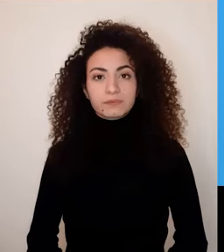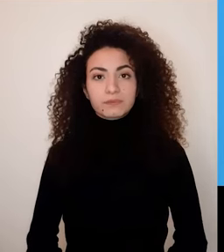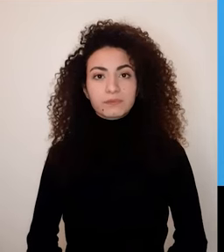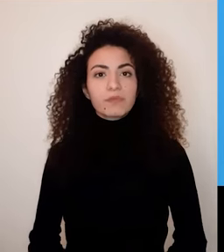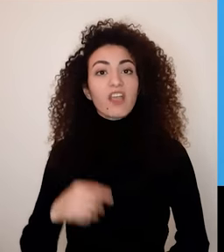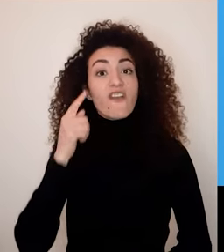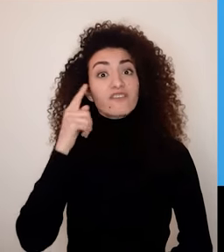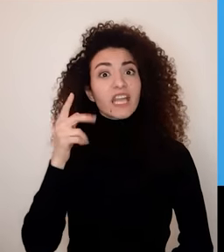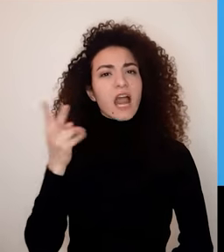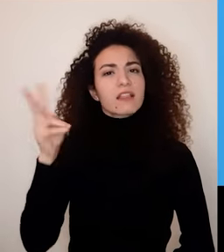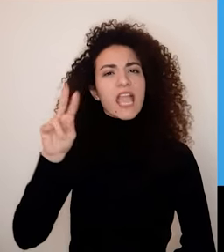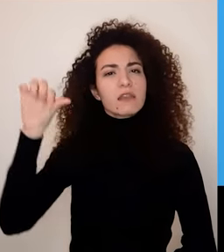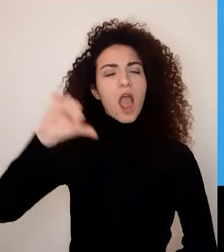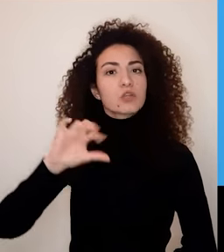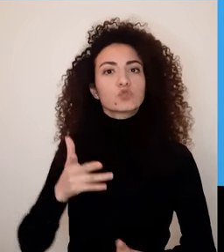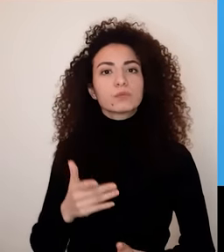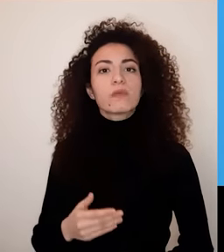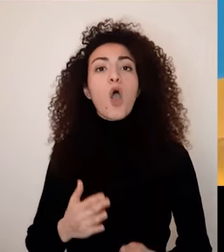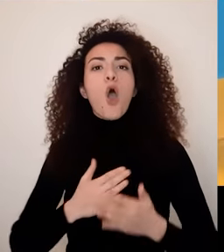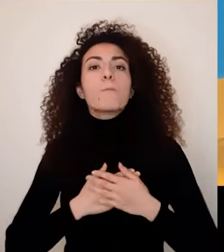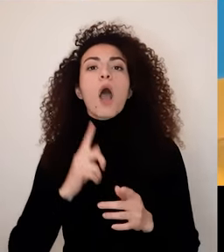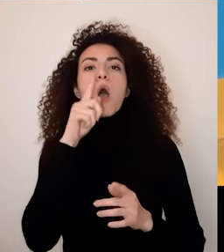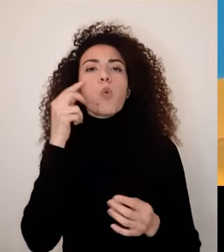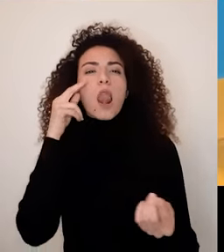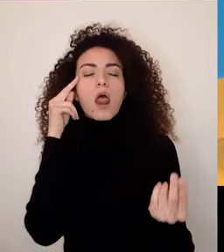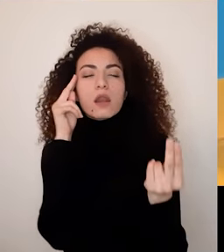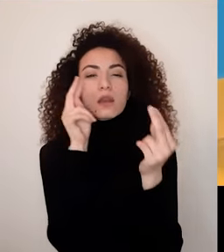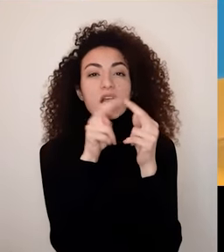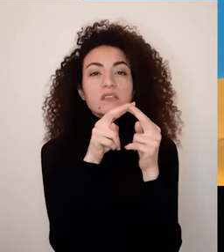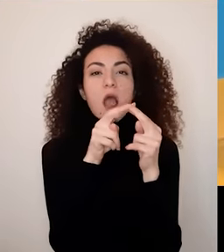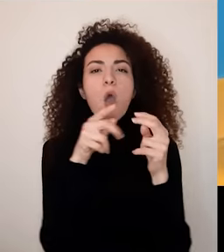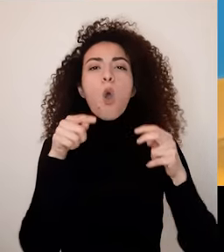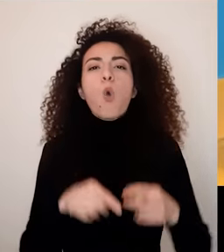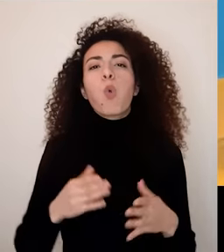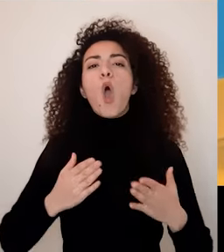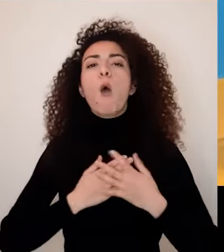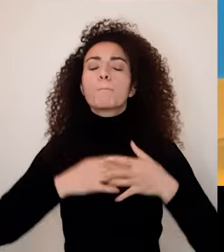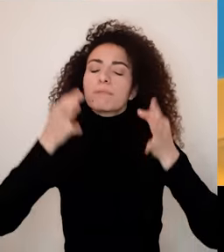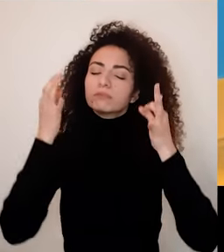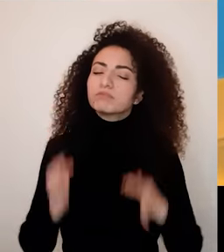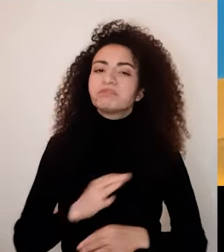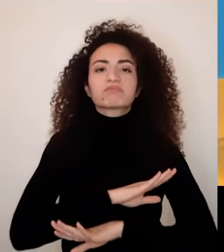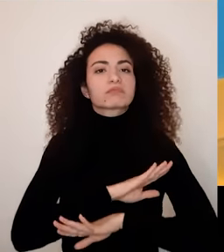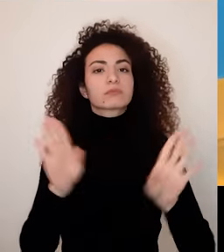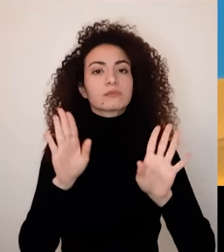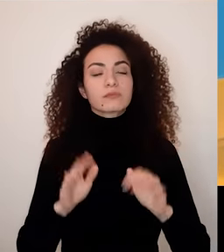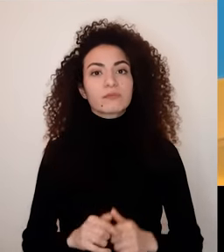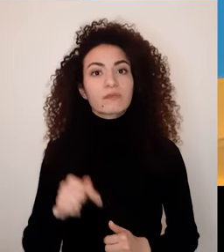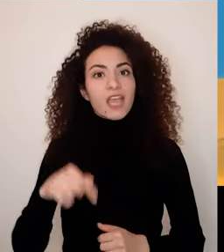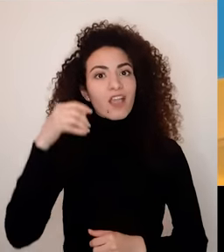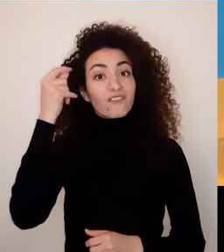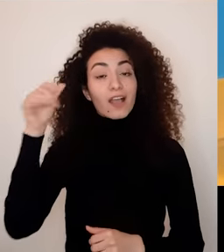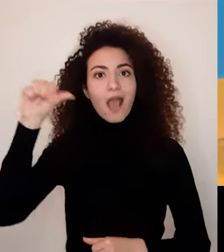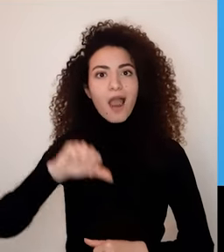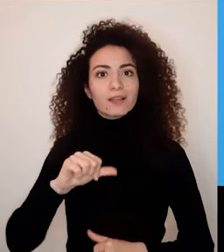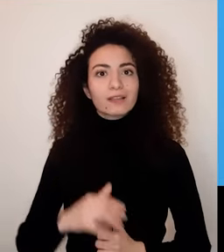كل الوقت قبل ما تلتزمي بشكل مهائي الأسطورة الثانية الحب من أول نظرة هو الحب الحقيقي اللي لازم